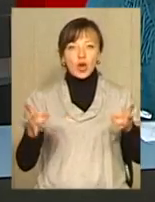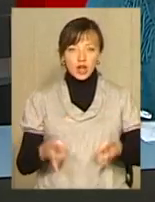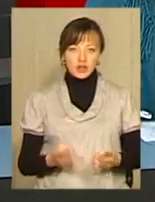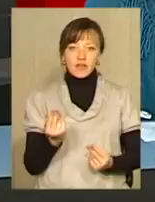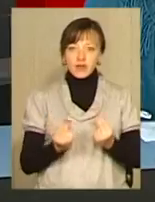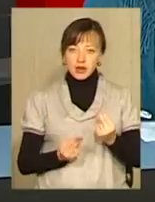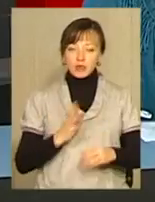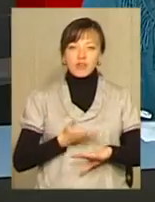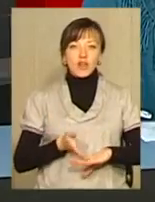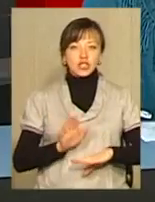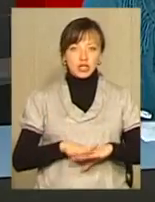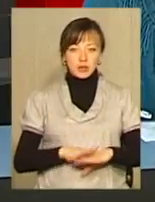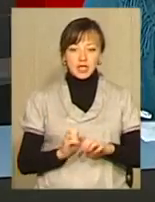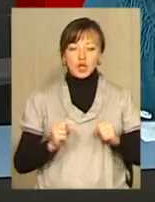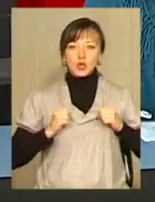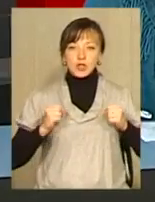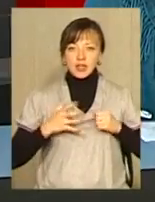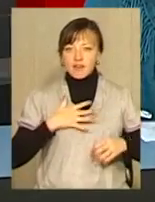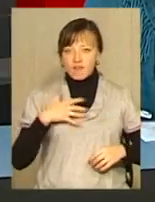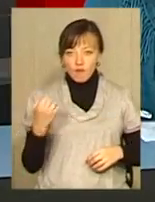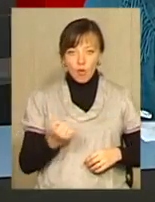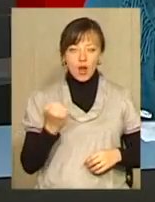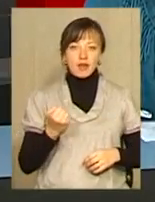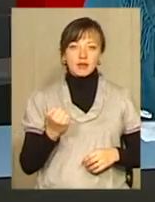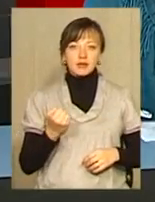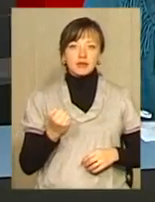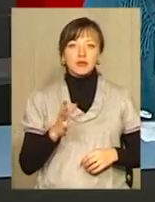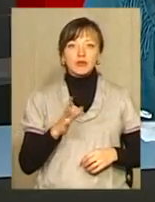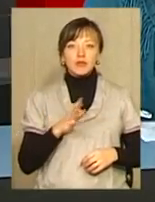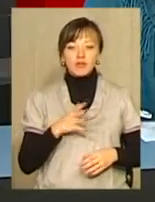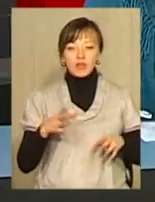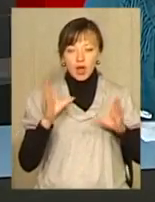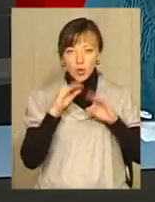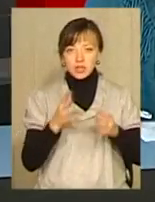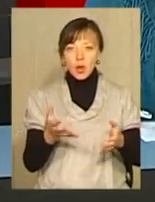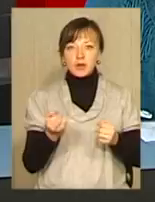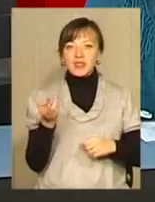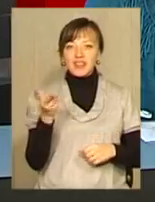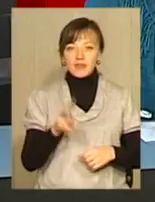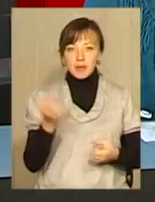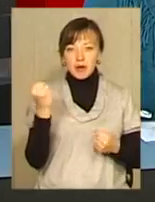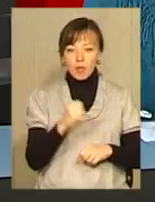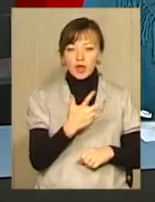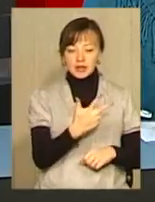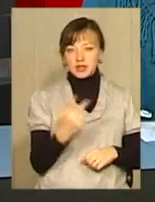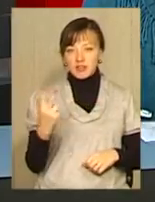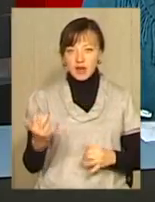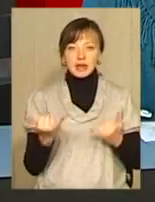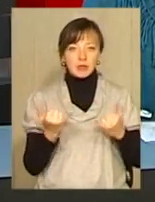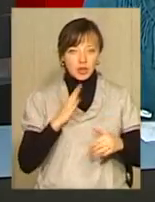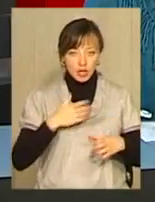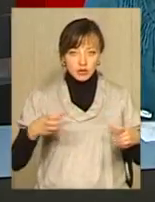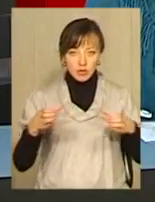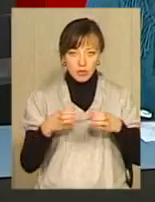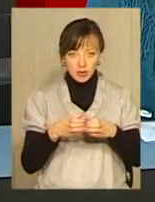бо ігри виявилися важкими. Тільки з усиллями волі, переконує Валерій Кисельов, вдалося отримати дві перемоги з рахунками 3-2. Тепер «Новатор» після